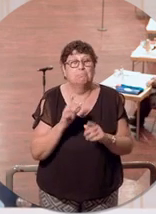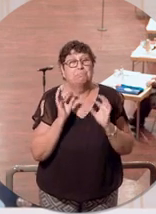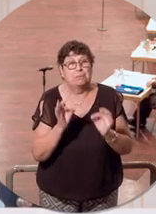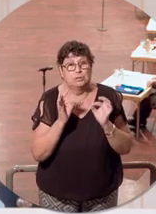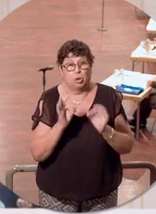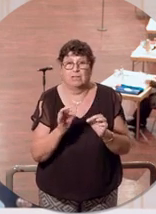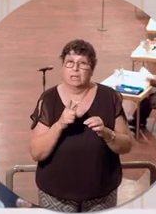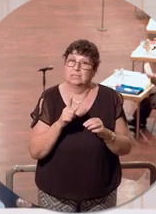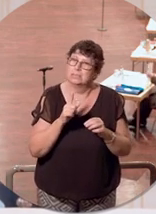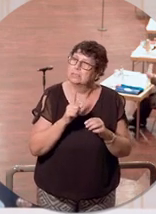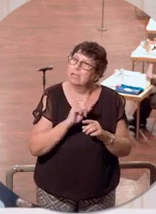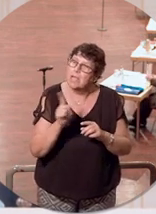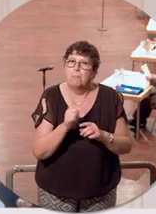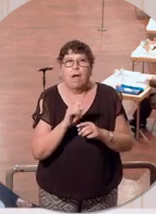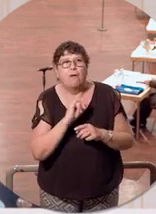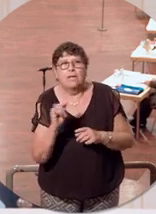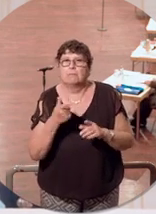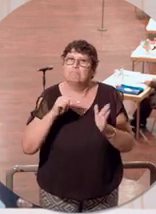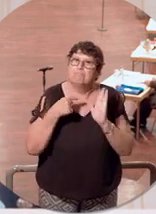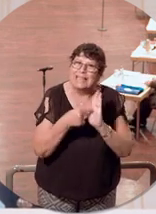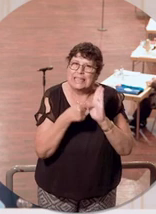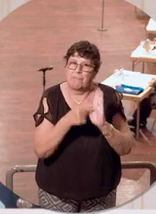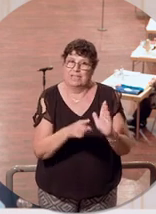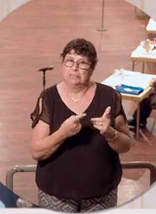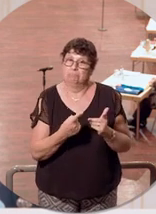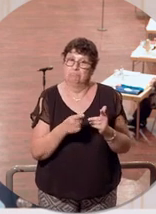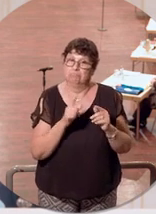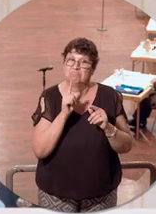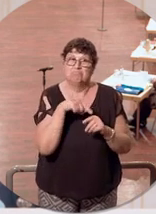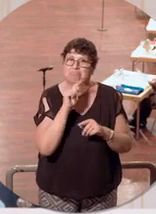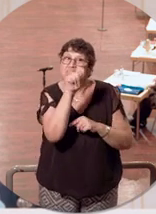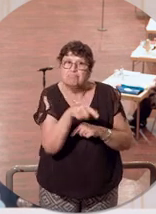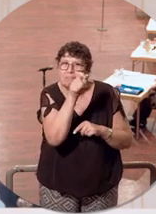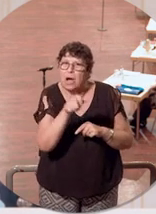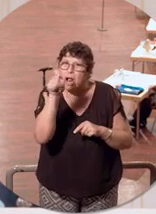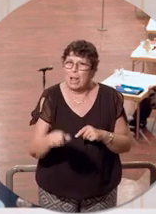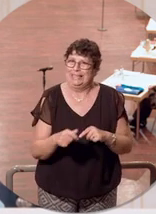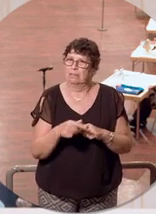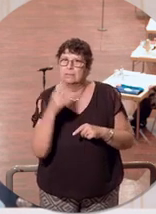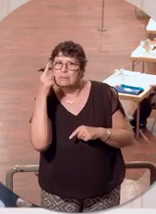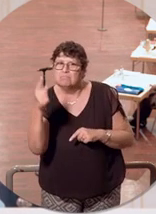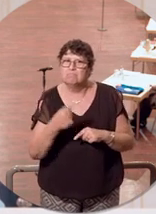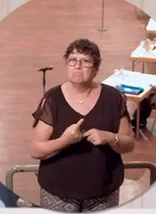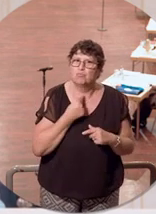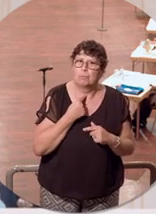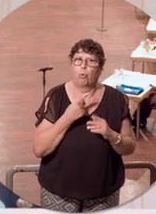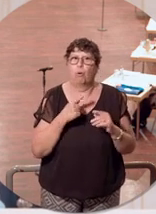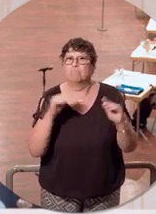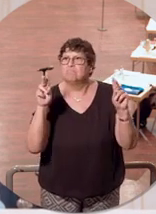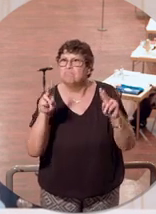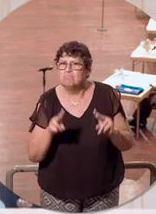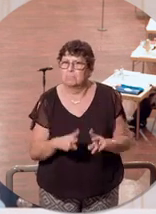der Regierungsfraktionen, aber es wurde immer wieder darauf hingewiesen, wie die Stimmung ja auch in der Bevölkerung ist. Es wurde darauf hingewiesen in der medialen